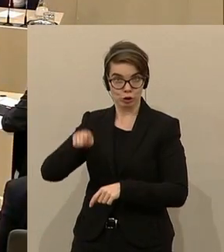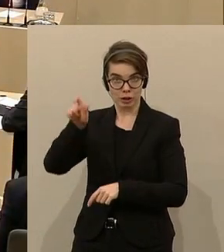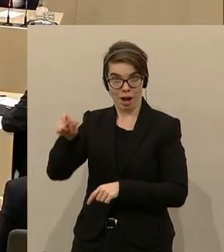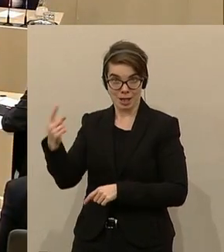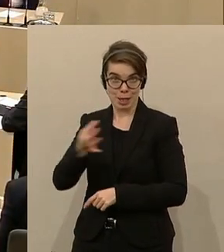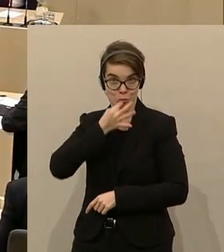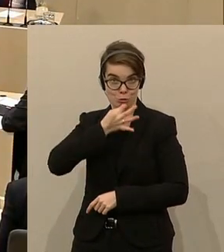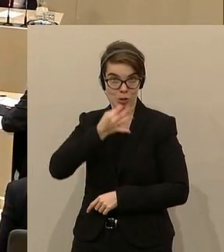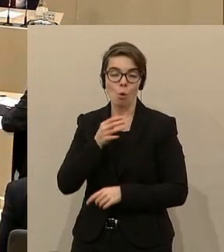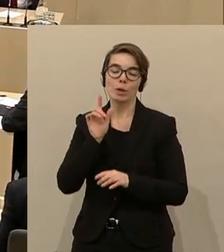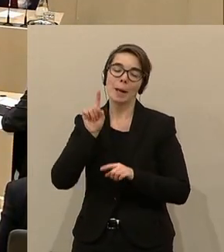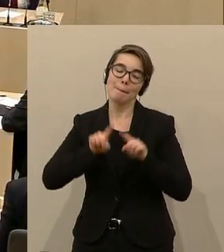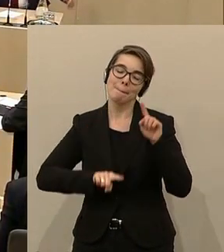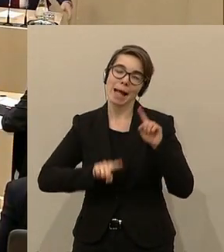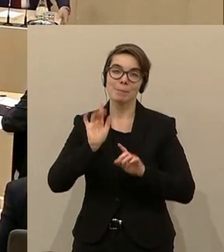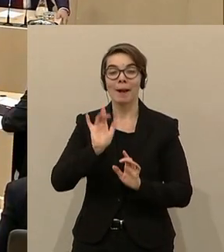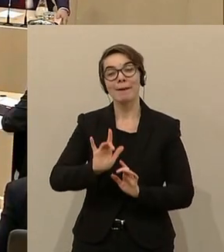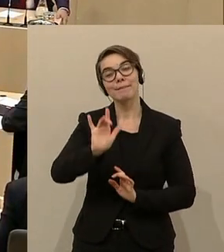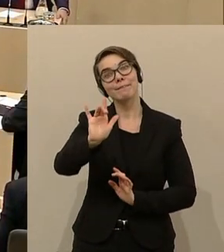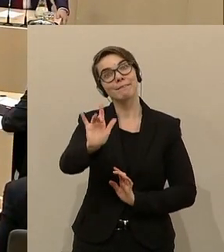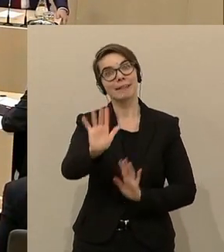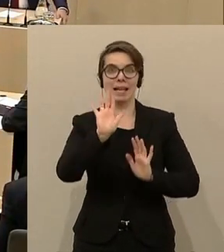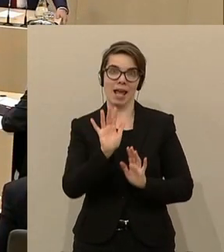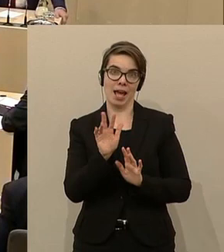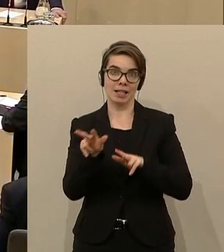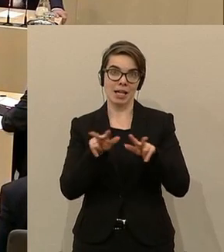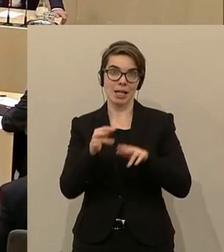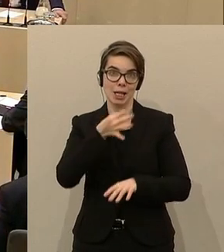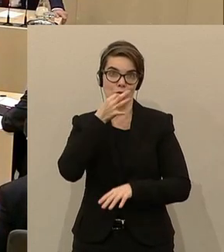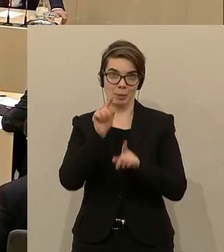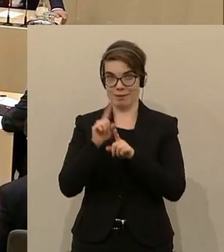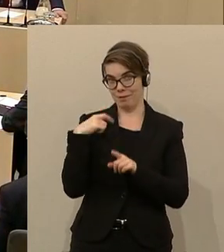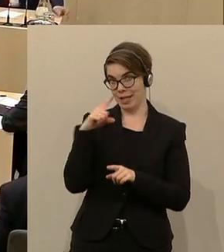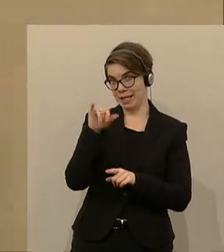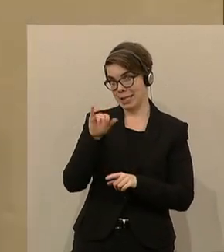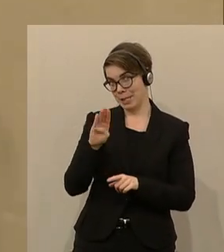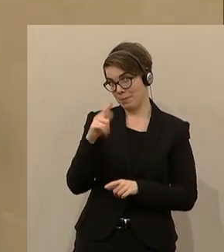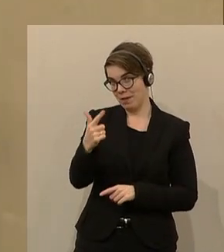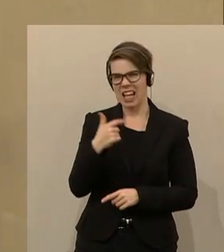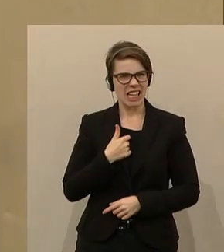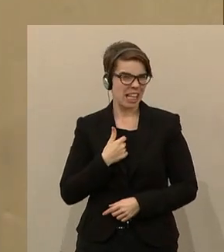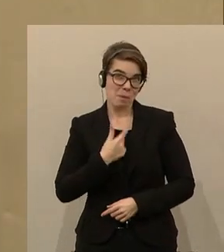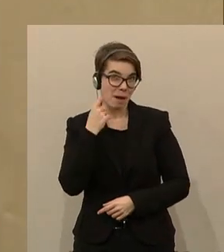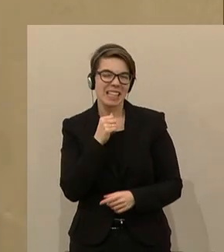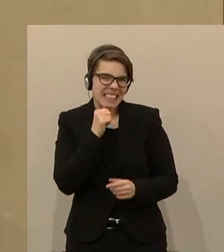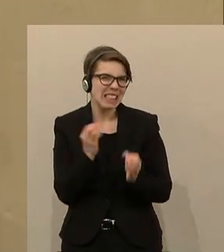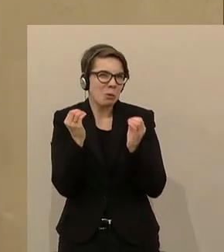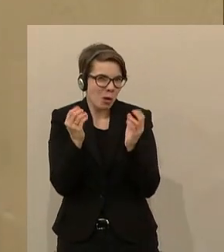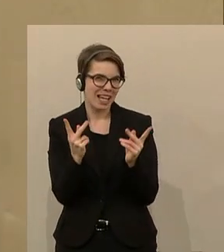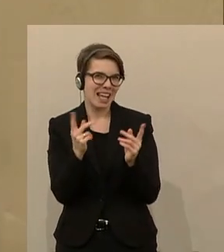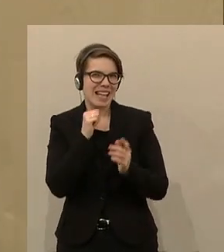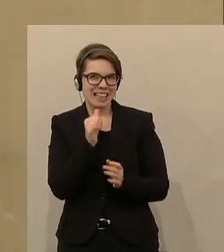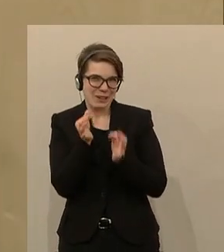eher Hände ringen und verzweifeln der Regierungssprecher, so wie gestern in der ZIB 2. Ich finde es noch nicht okay, weil ich hätte mir